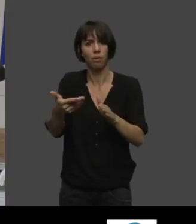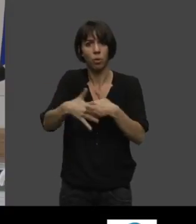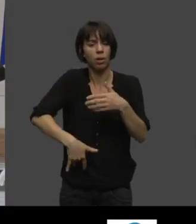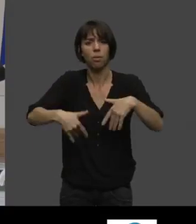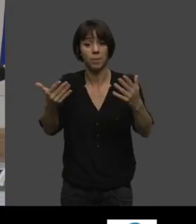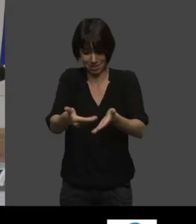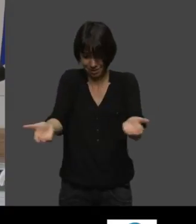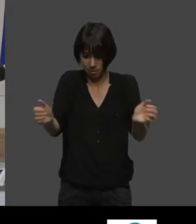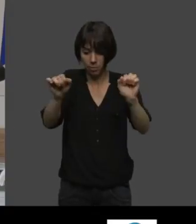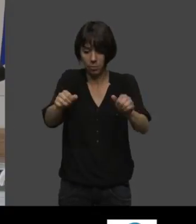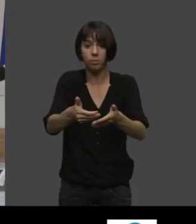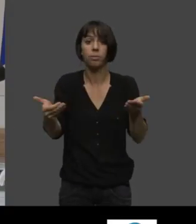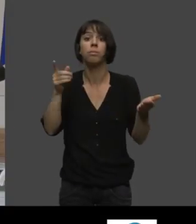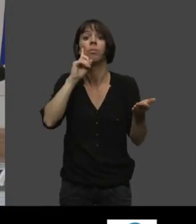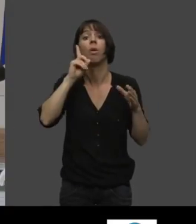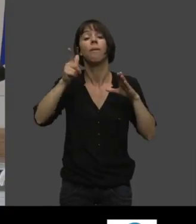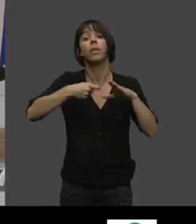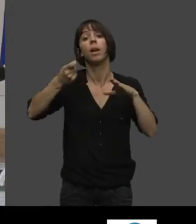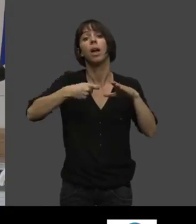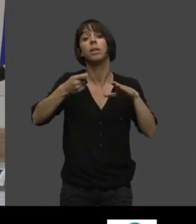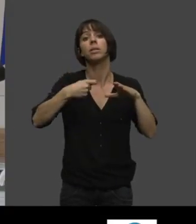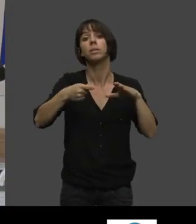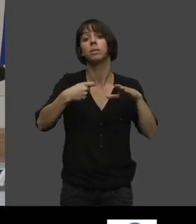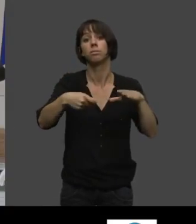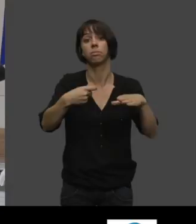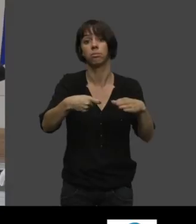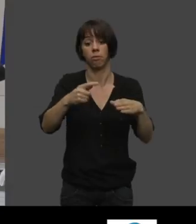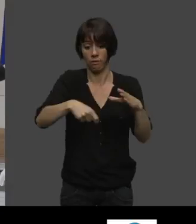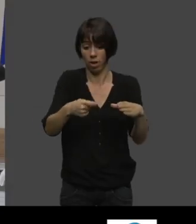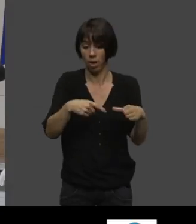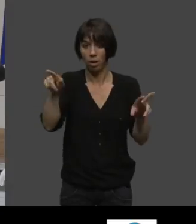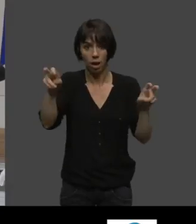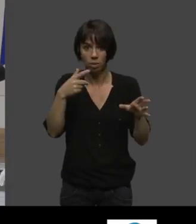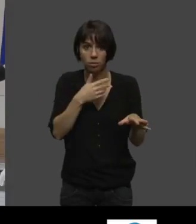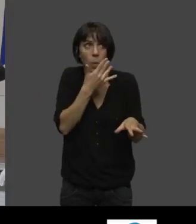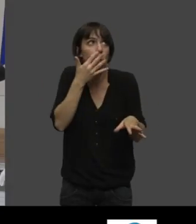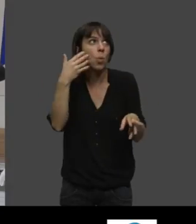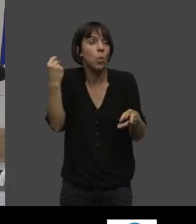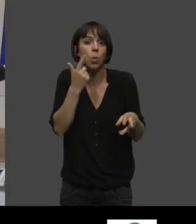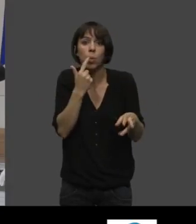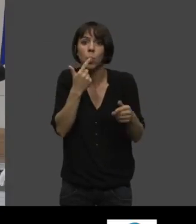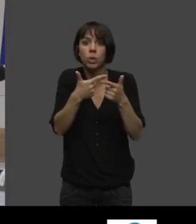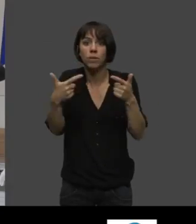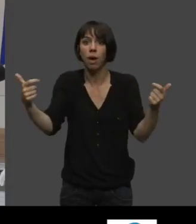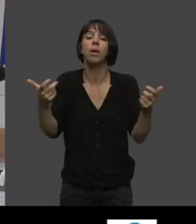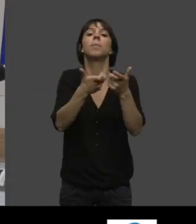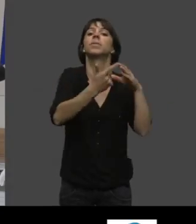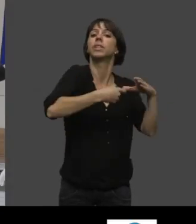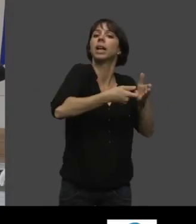vinaigrette, c'est à peu près correct au niveau des parfums si vous prenez une huile d'olive